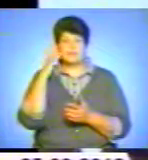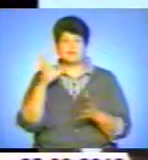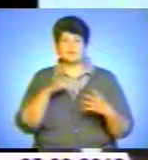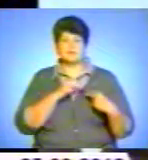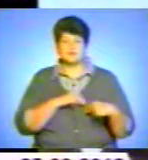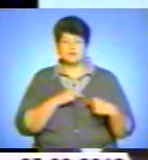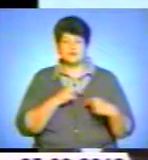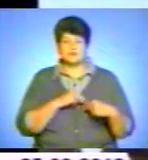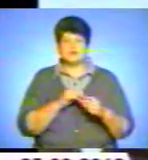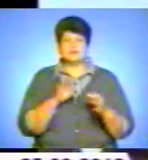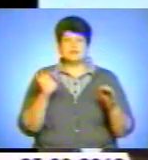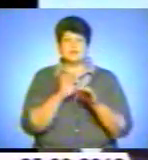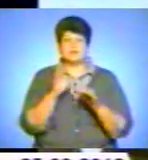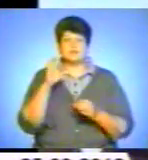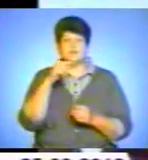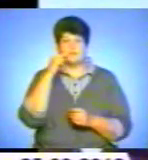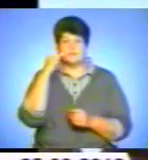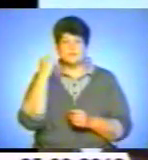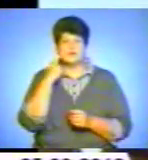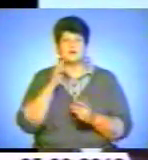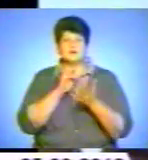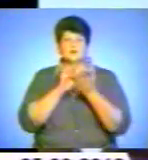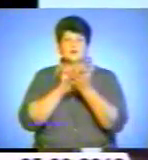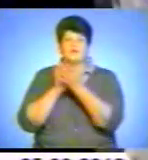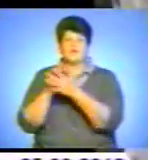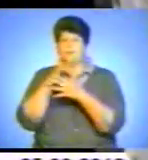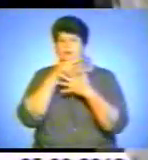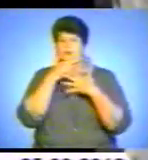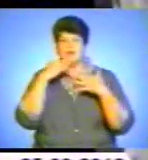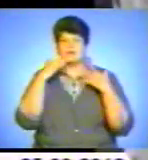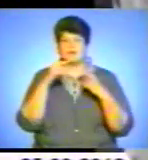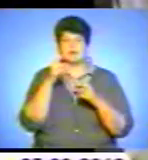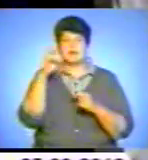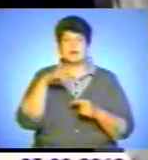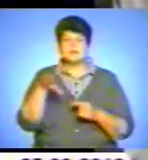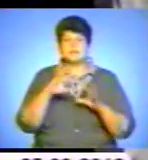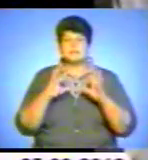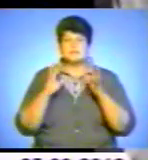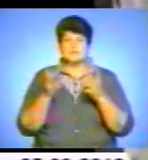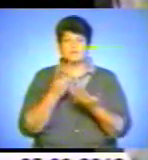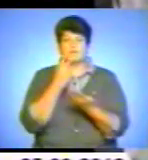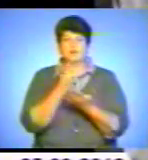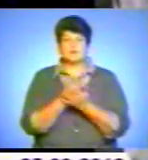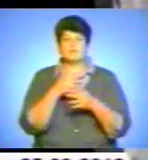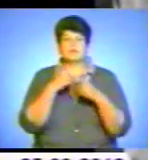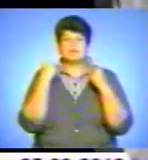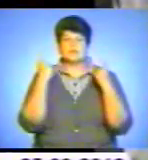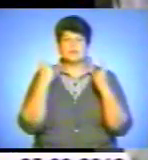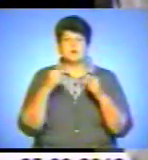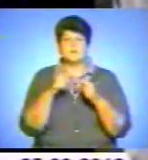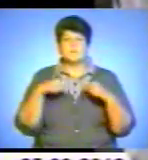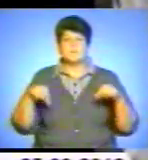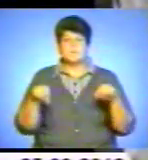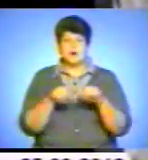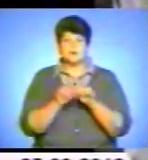ансамблем скрипачів Сибіру, гастролював у багатьох країнах світу. Його репертуар містив визначні оперні партії, арії, романси,